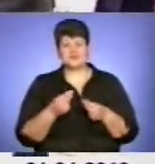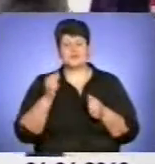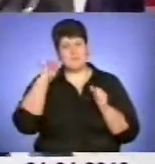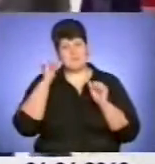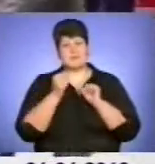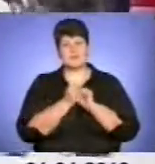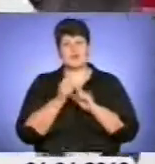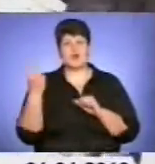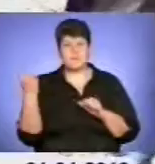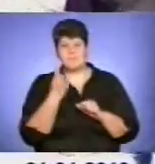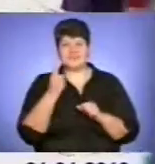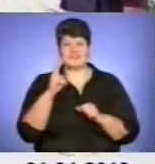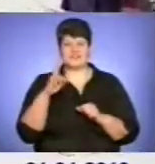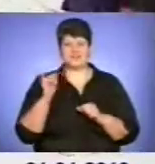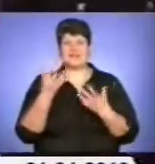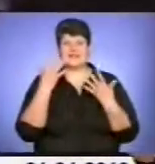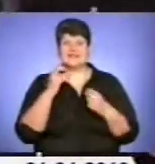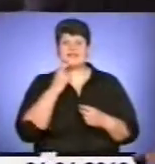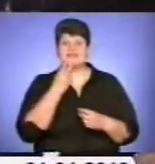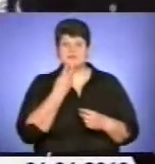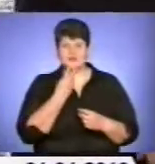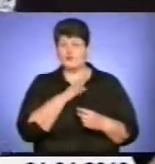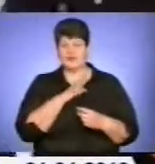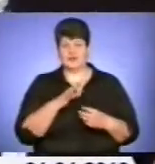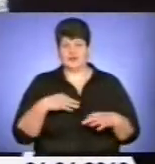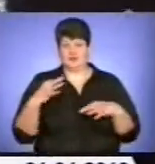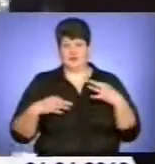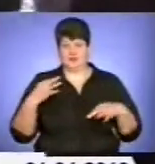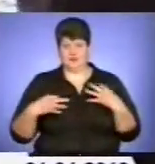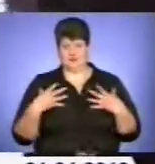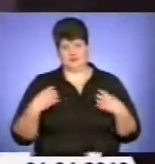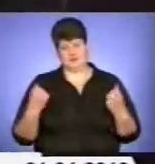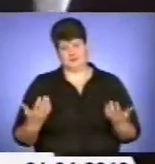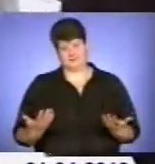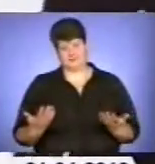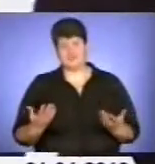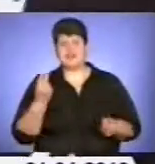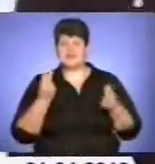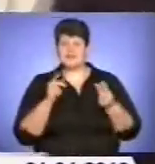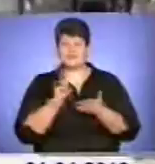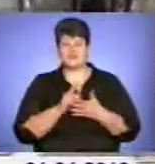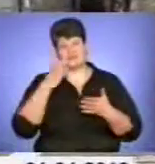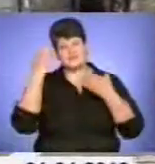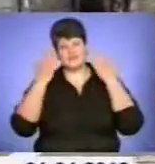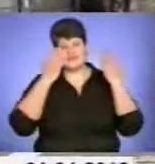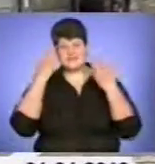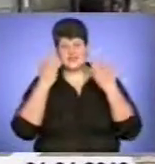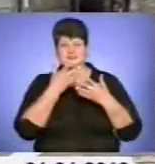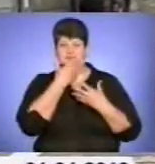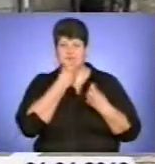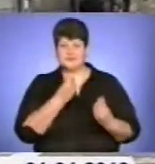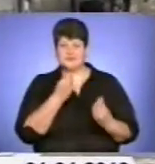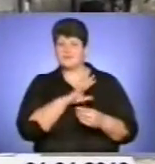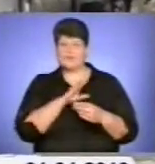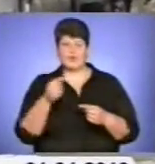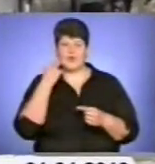'ятати, що перше квітня – день сміху, а не зіпсованих нервів і здоров'я. Жарти повинні бути веселими і дотепними, щоб